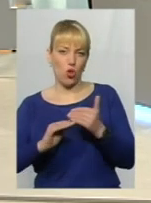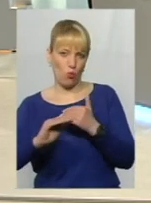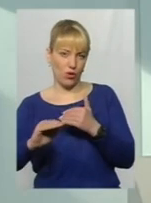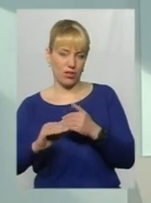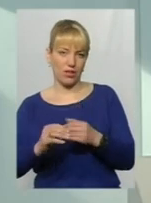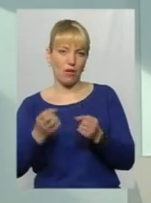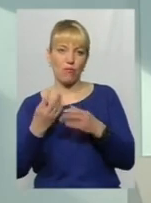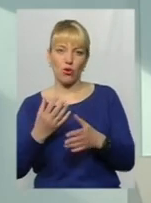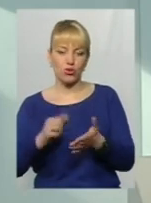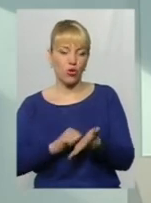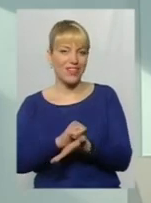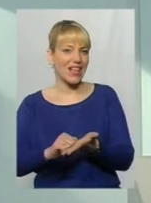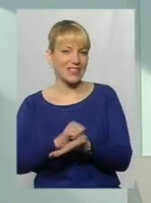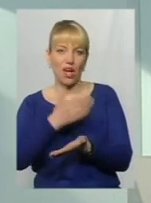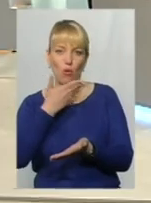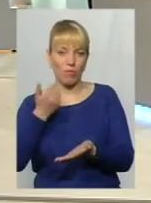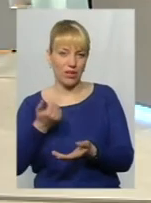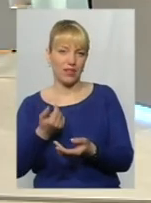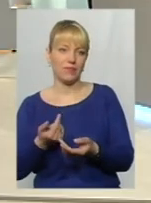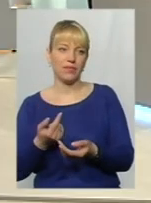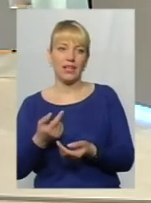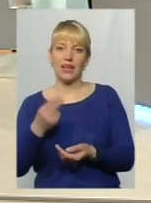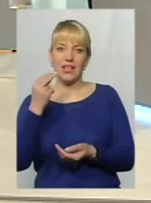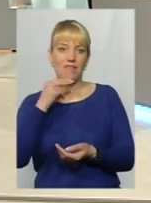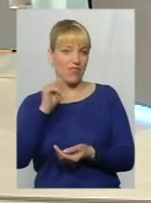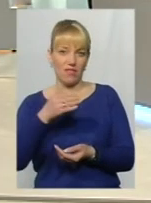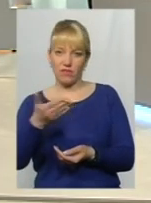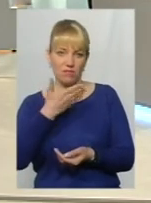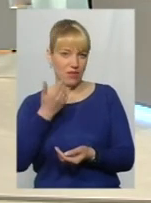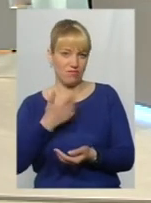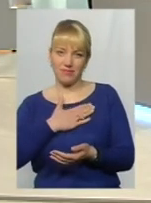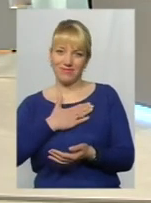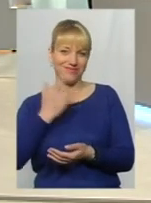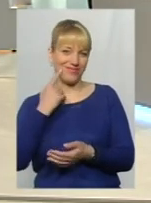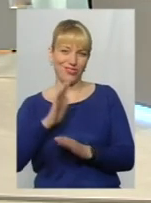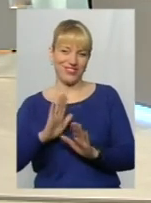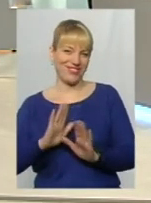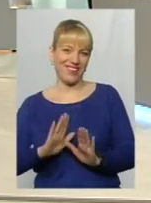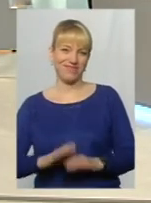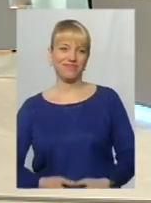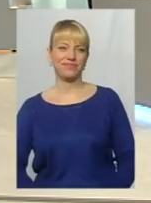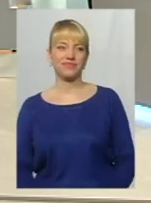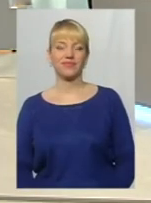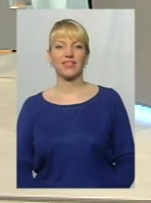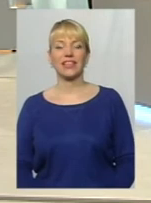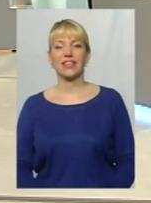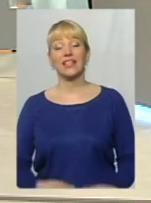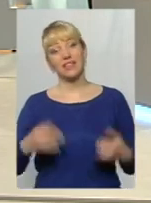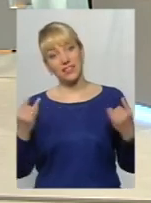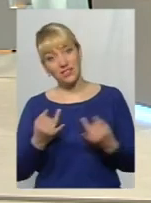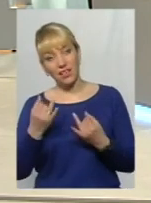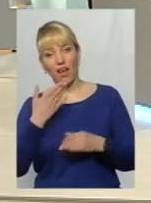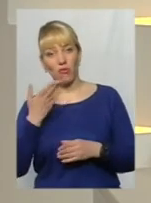Просто не заробили. Але це не на вашій совісті, правильно? Це не на нашій совісті. не на вашій совісті. Ну, цікаво